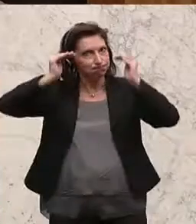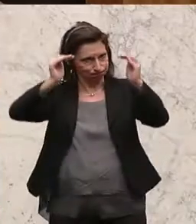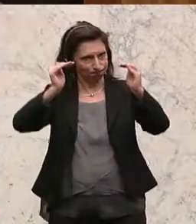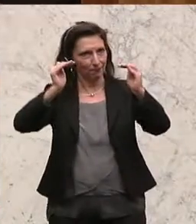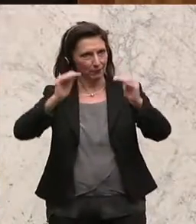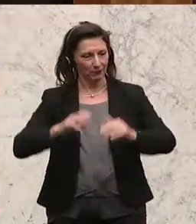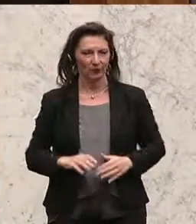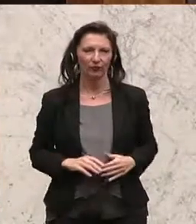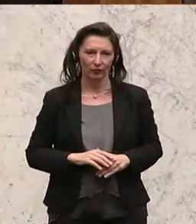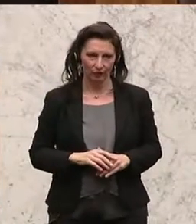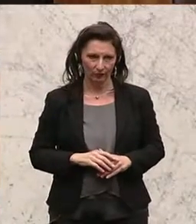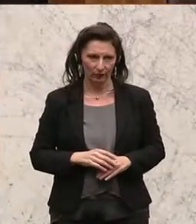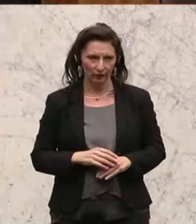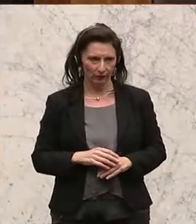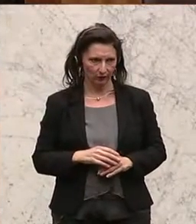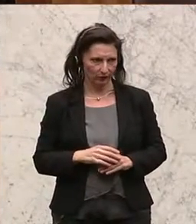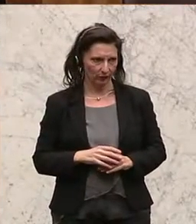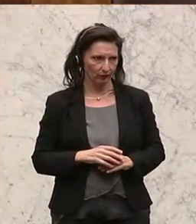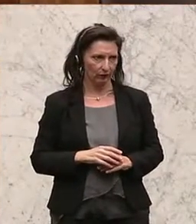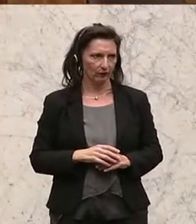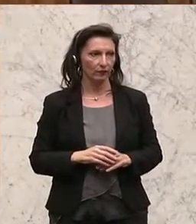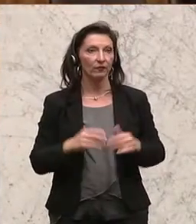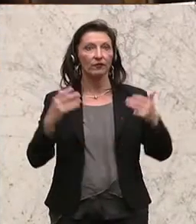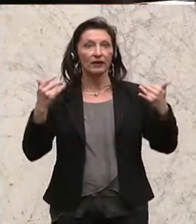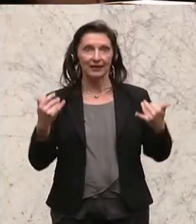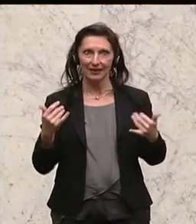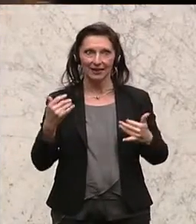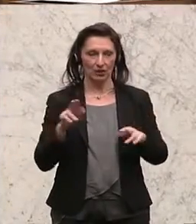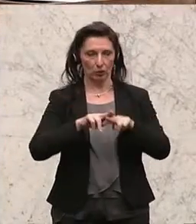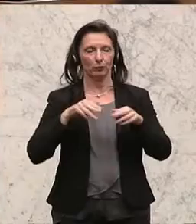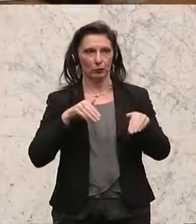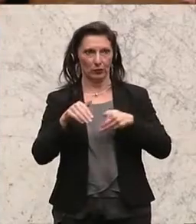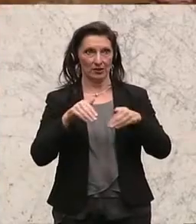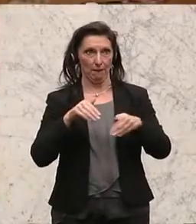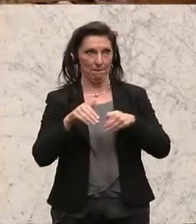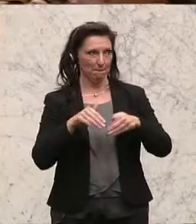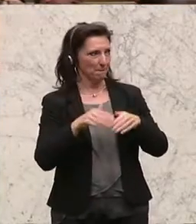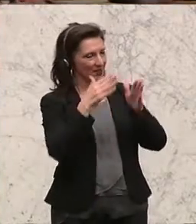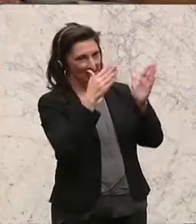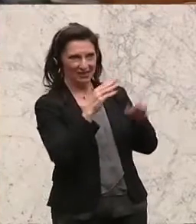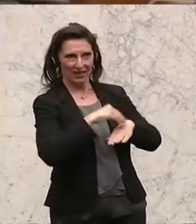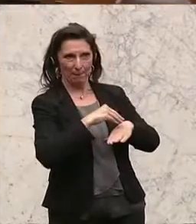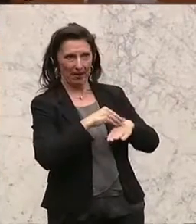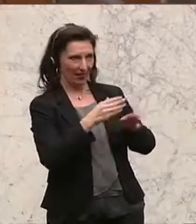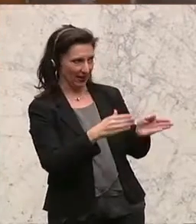Nach Waltraud Dietrich vom Team Stronach hat sich noch einmal der zuständige Minister Alois Stöger zu Wort gemeldet.